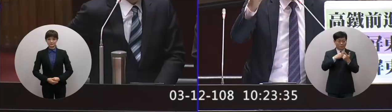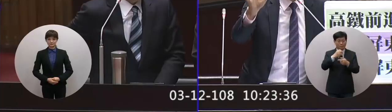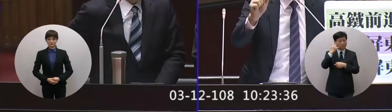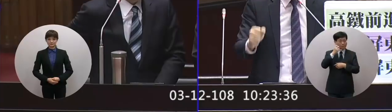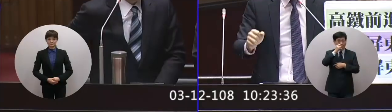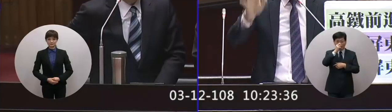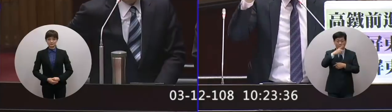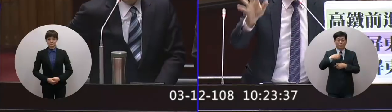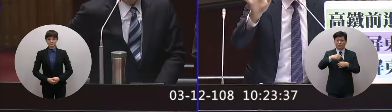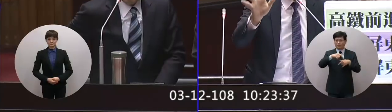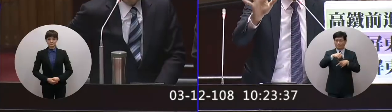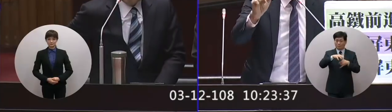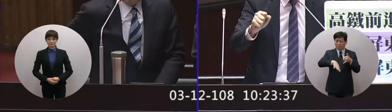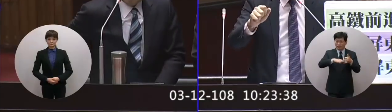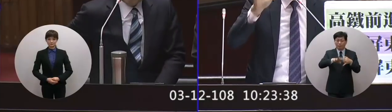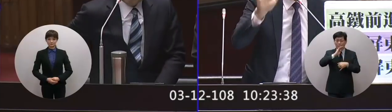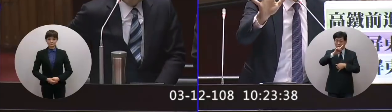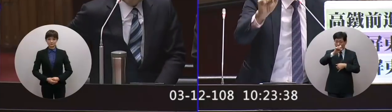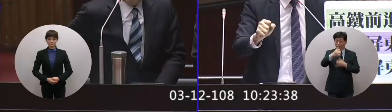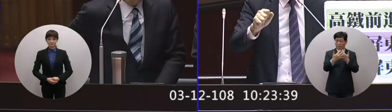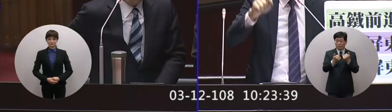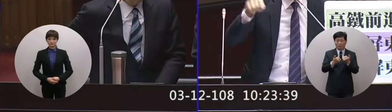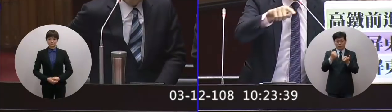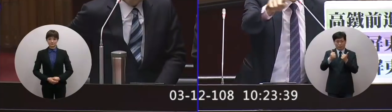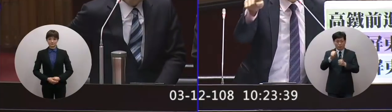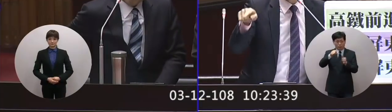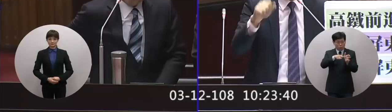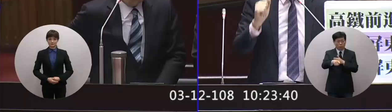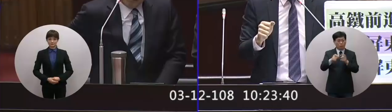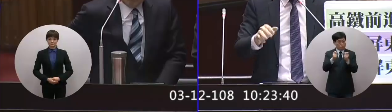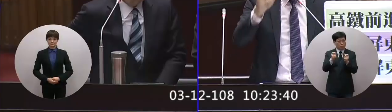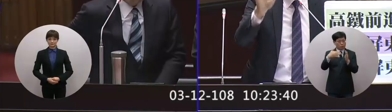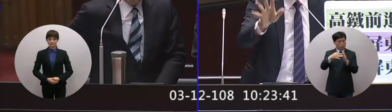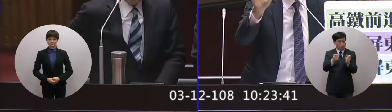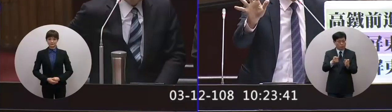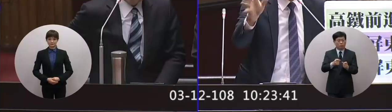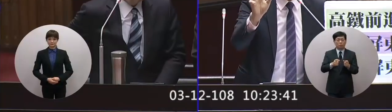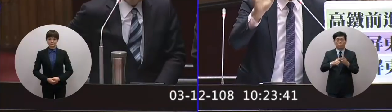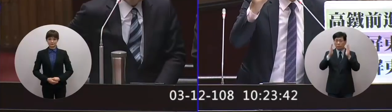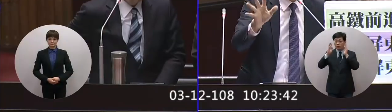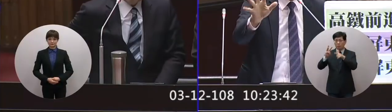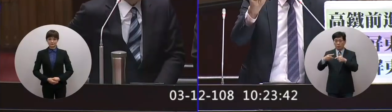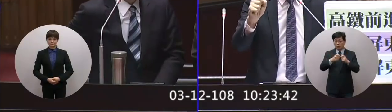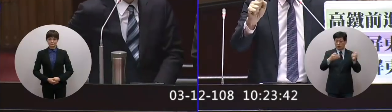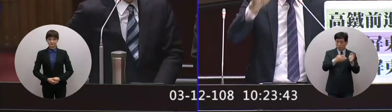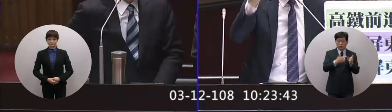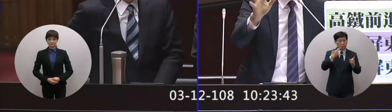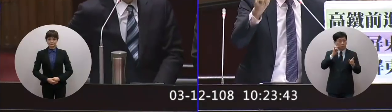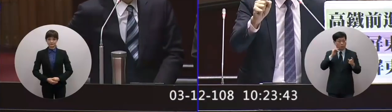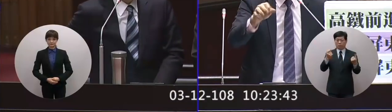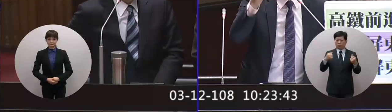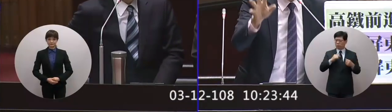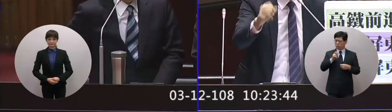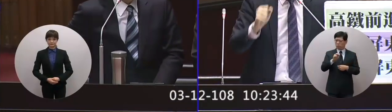高平南武磚十五歲的學生科五專他的附近找學校政修跟英國家庭都熟悉